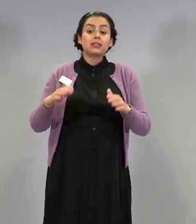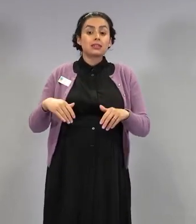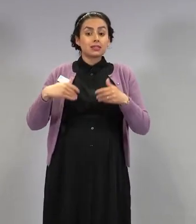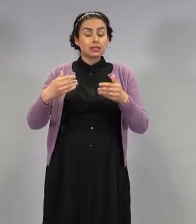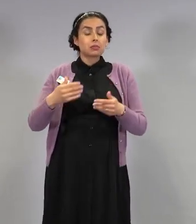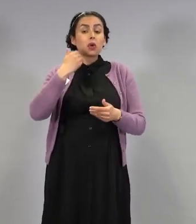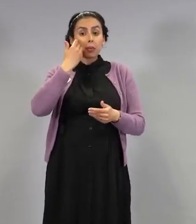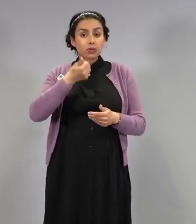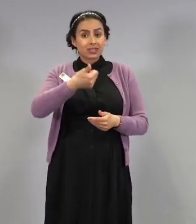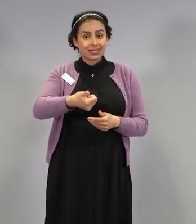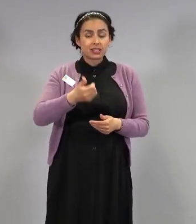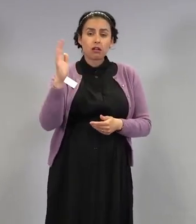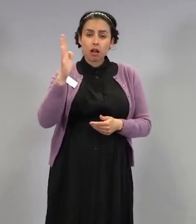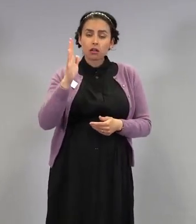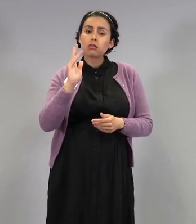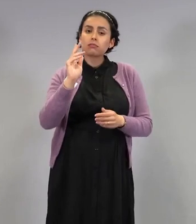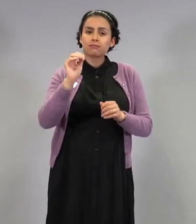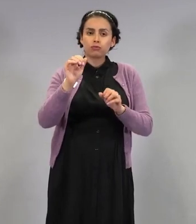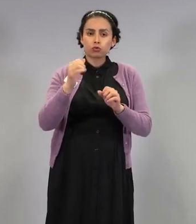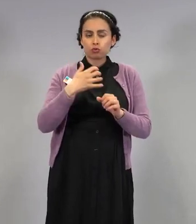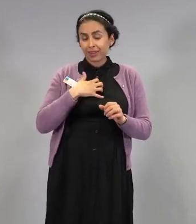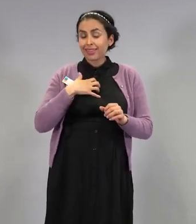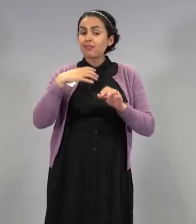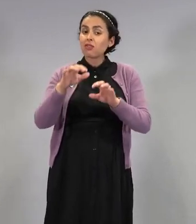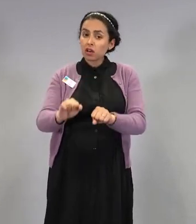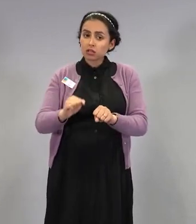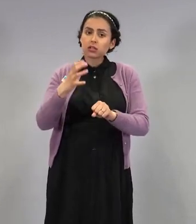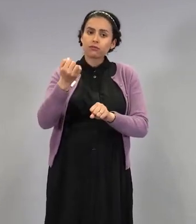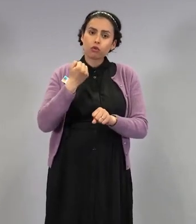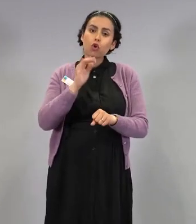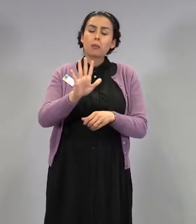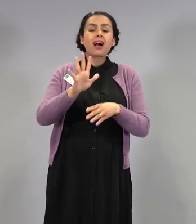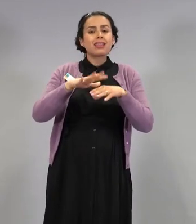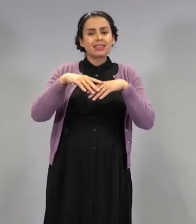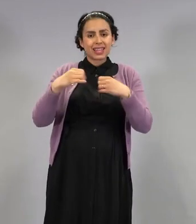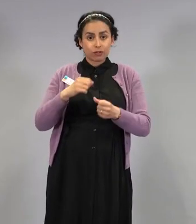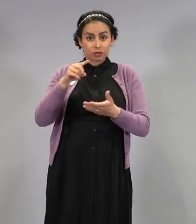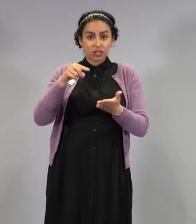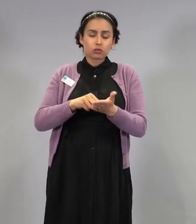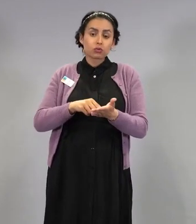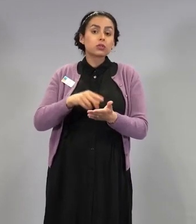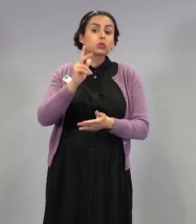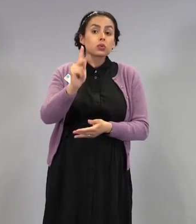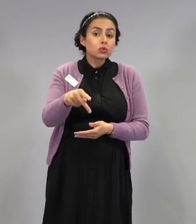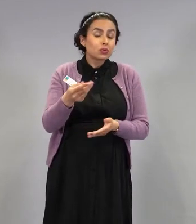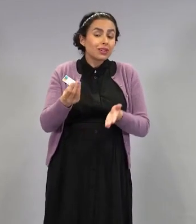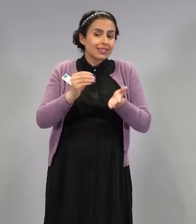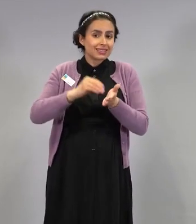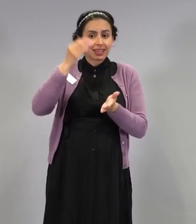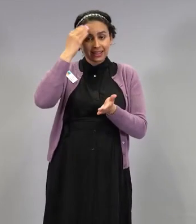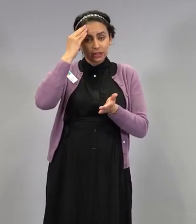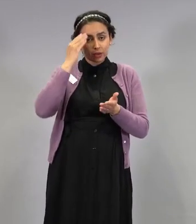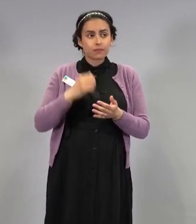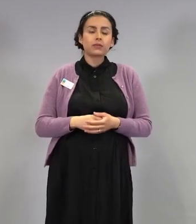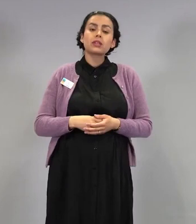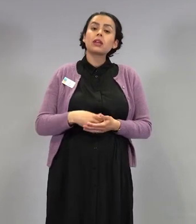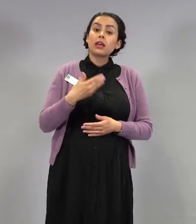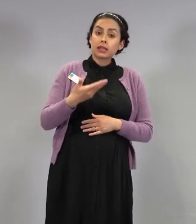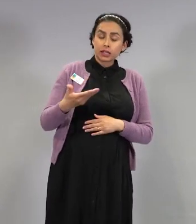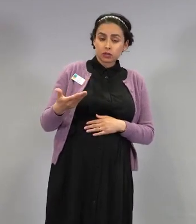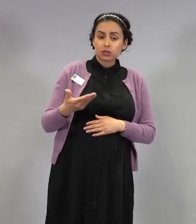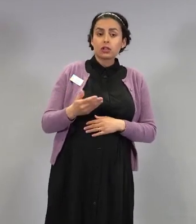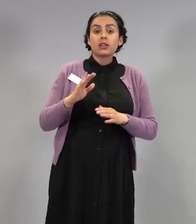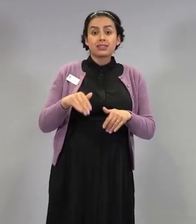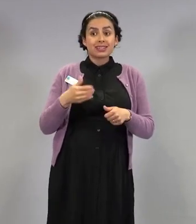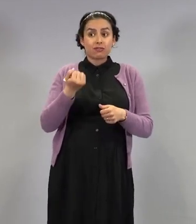sieltä terveyskeskuksesta hiukan kysyä neuvoa. Kiitos ja sen voi varmaan todeta tähän vielä jatkoksi, että ilman rokotetta ei